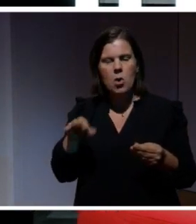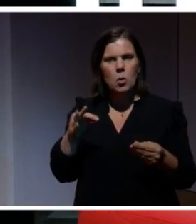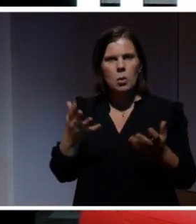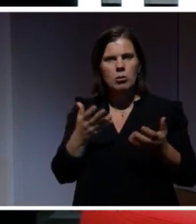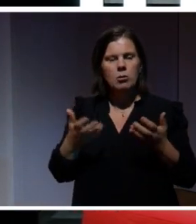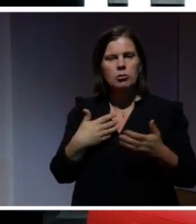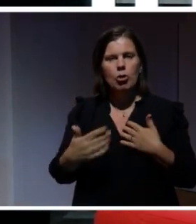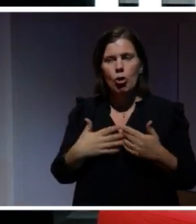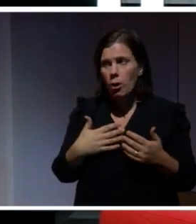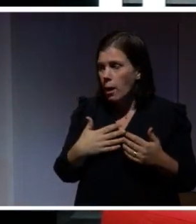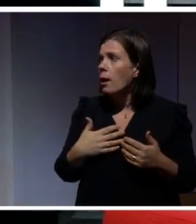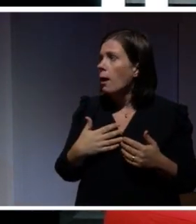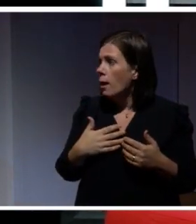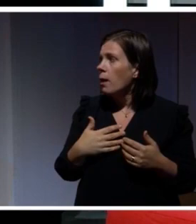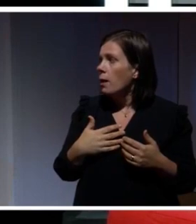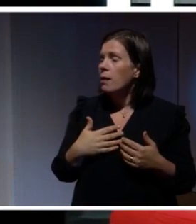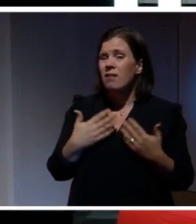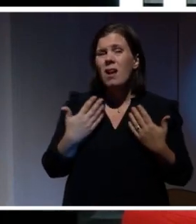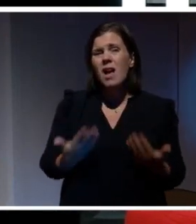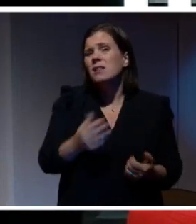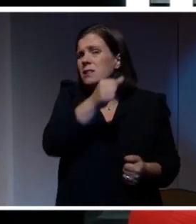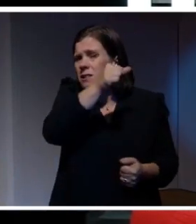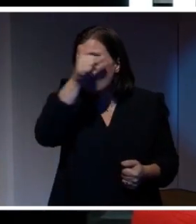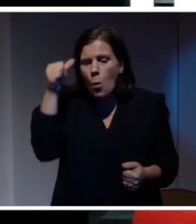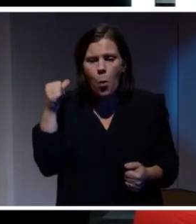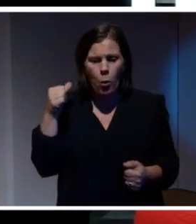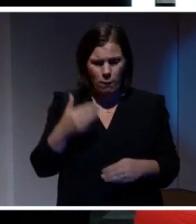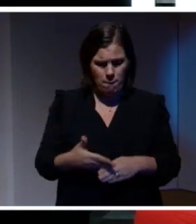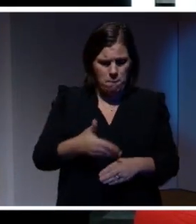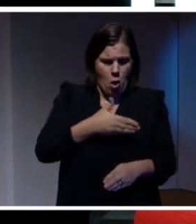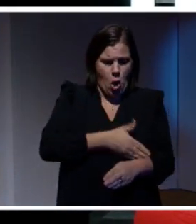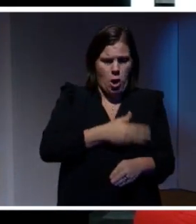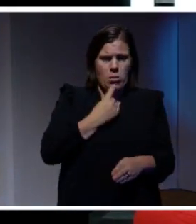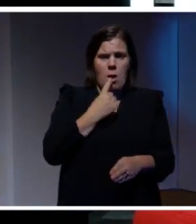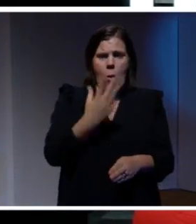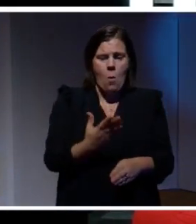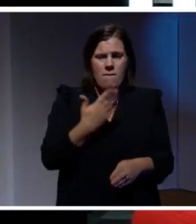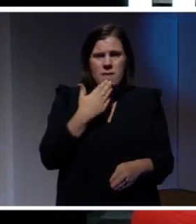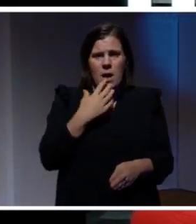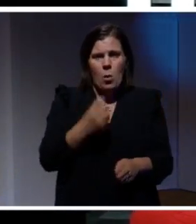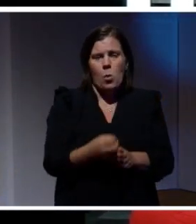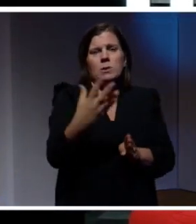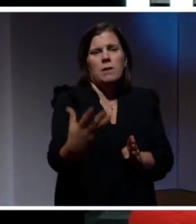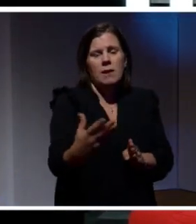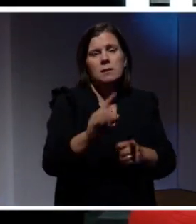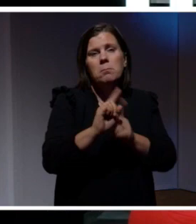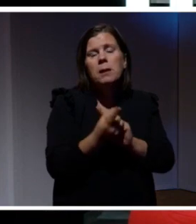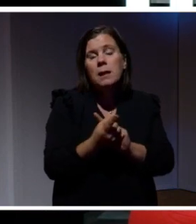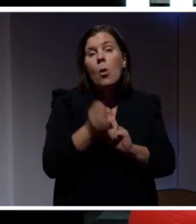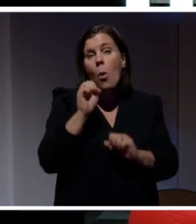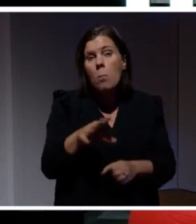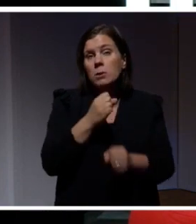Det här illustrerar att det är väldigt svårt att förutsäga alla användningsområden och alla konsekvenser. Så att om man ska